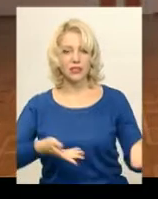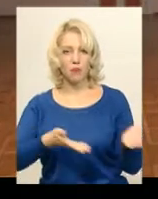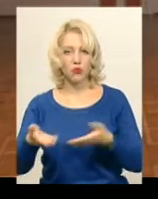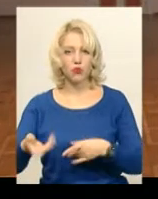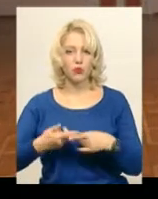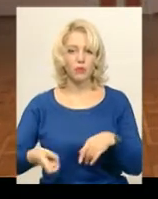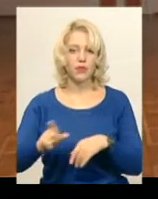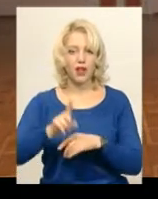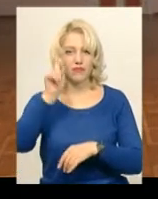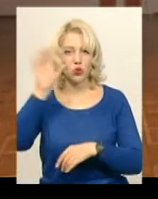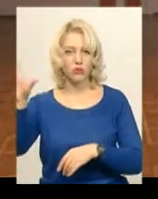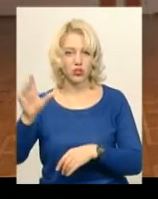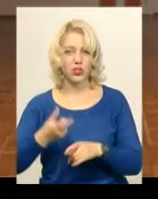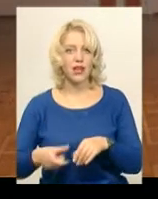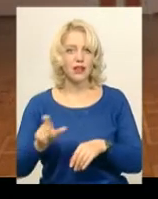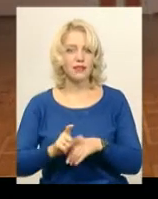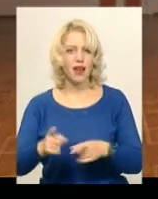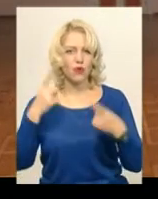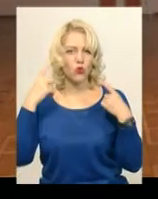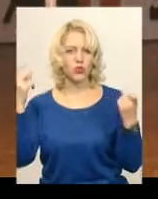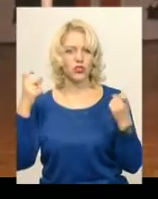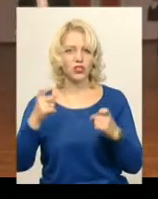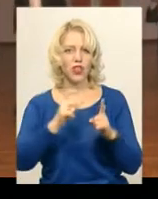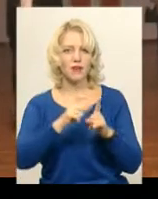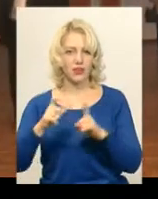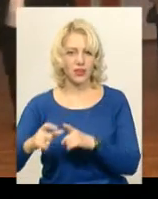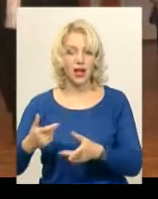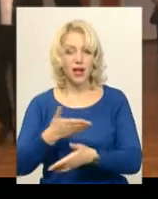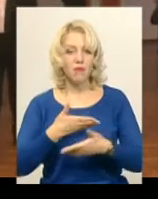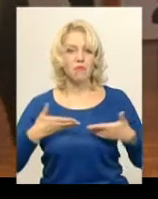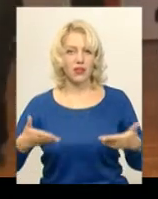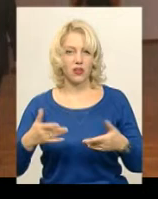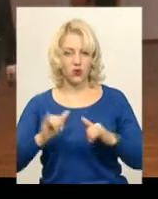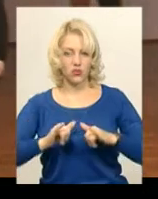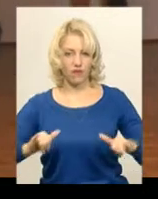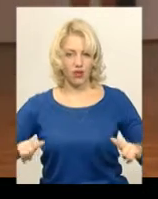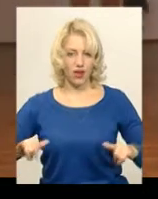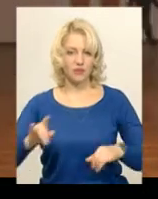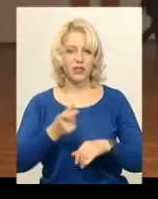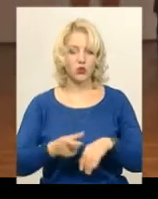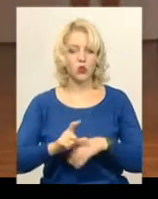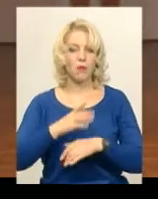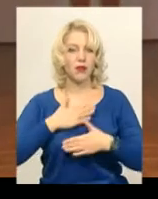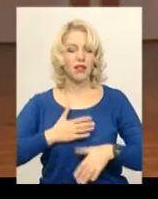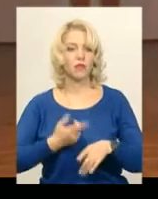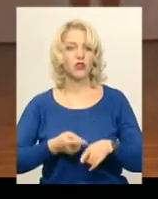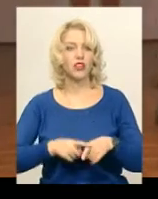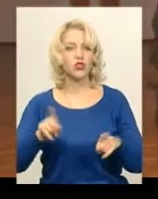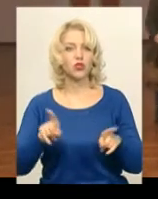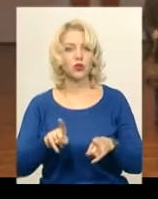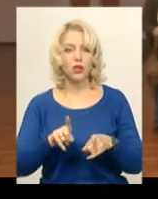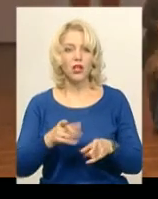найвідоміші, найгучніші імена. Ми розвиваємось і дуже приємно те, що